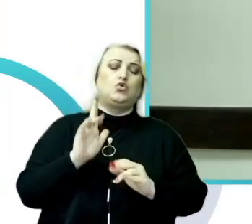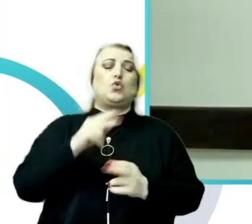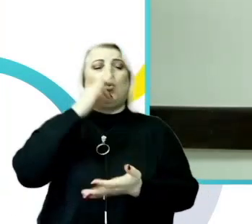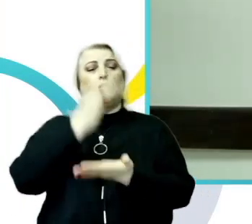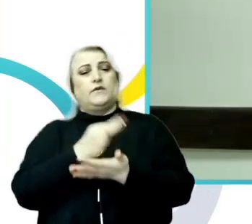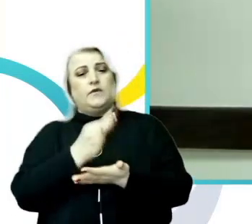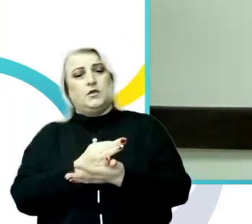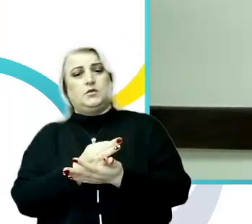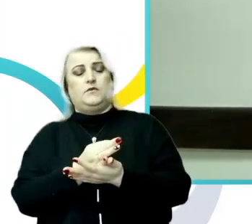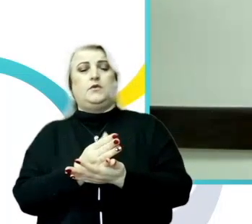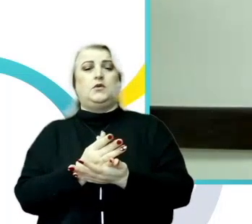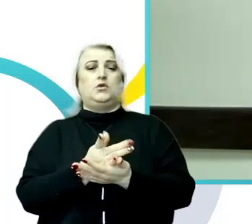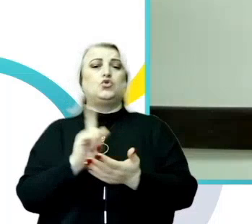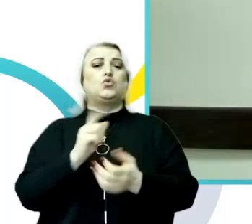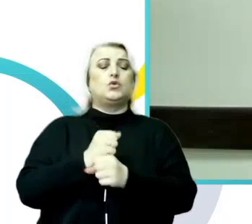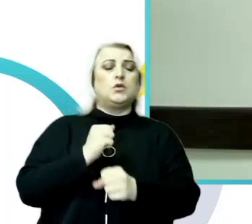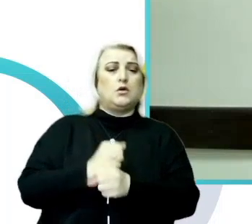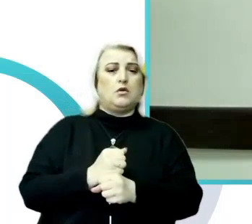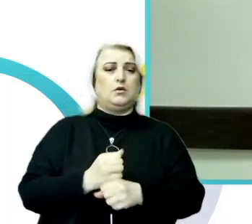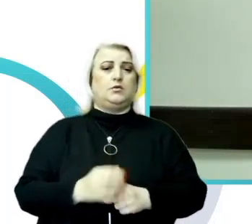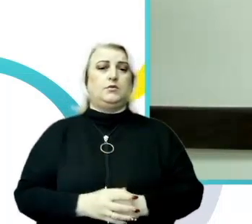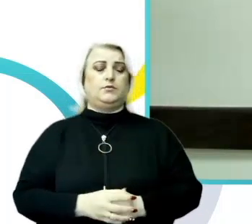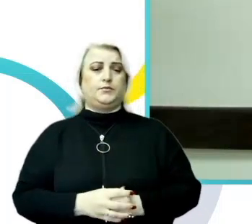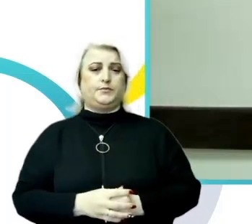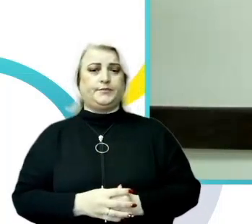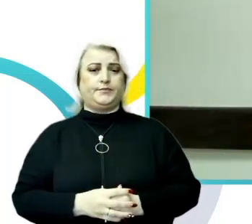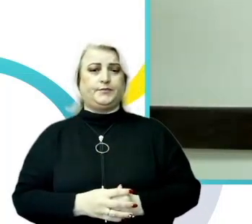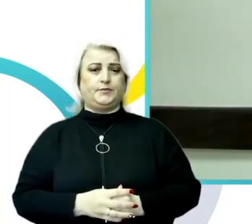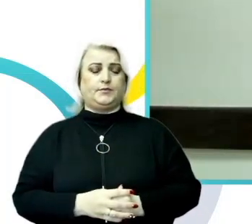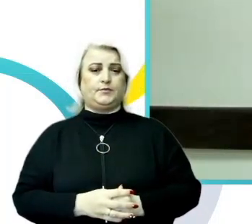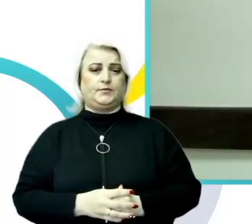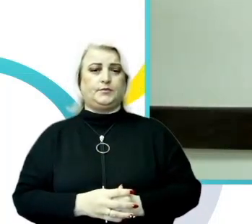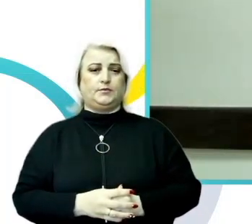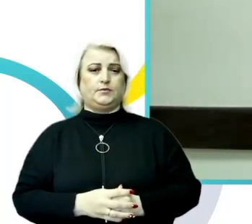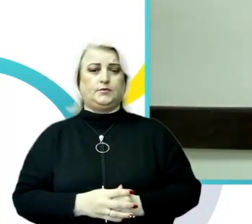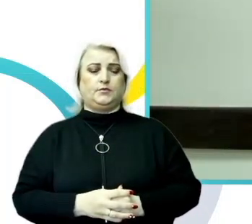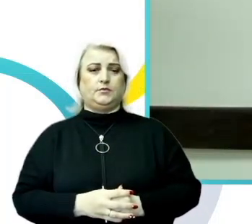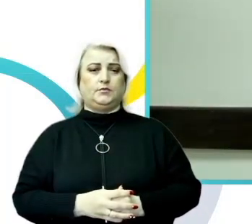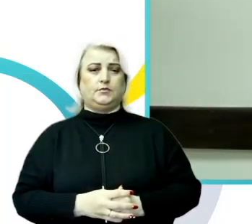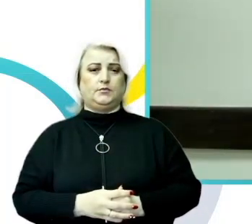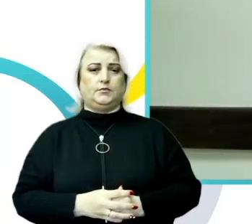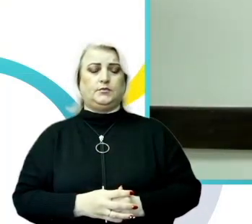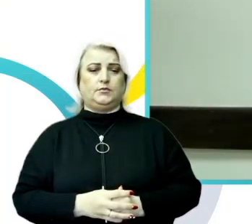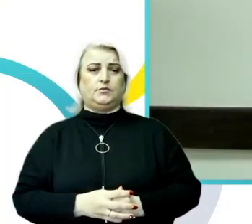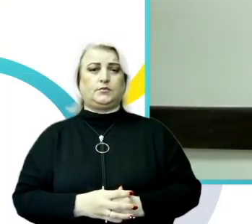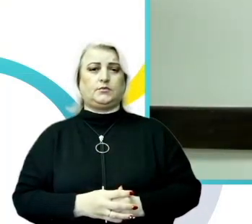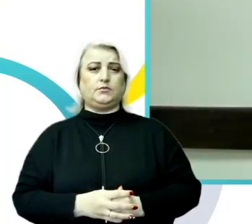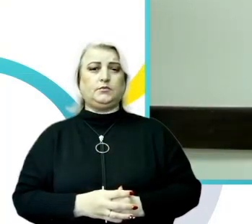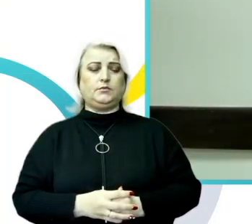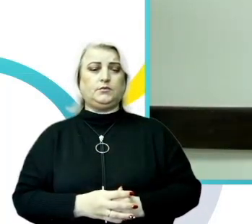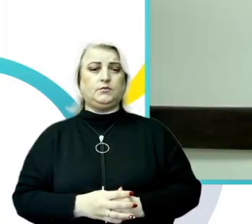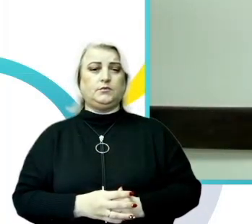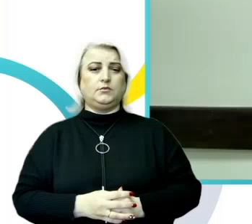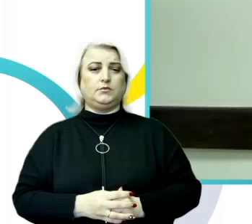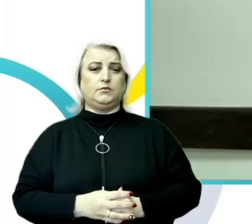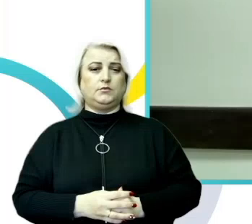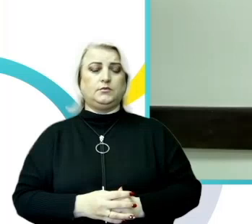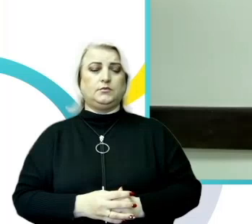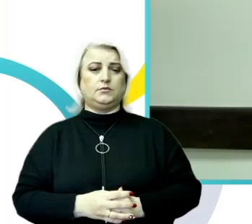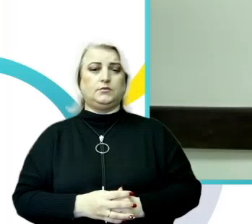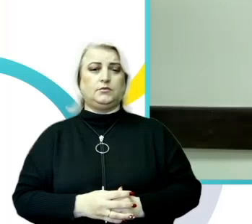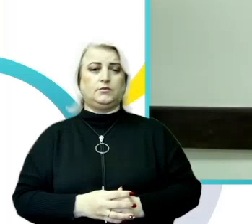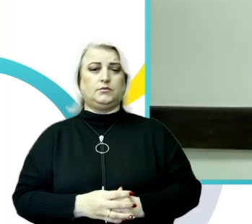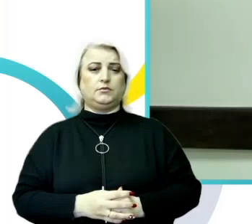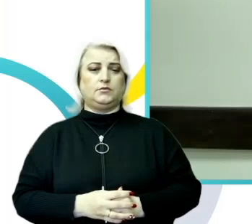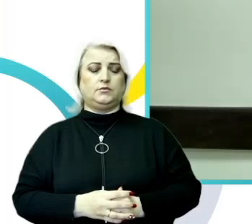competente și, în ultimul rând, despre procedurile interne ale instituțiilor unde activează. O altă recomandare era